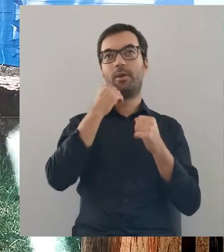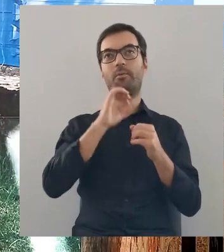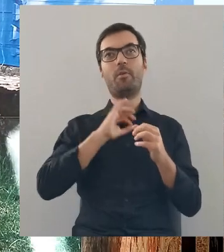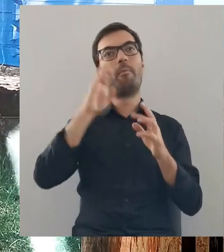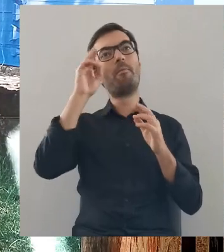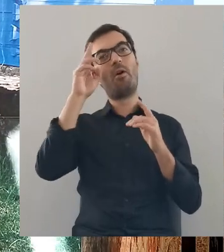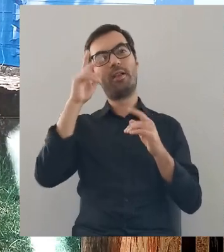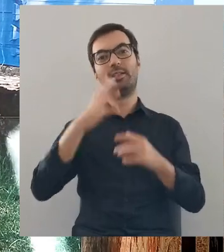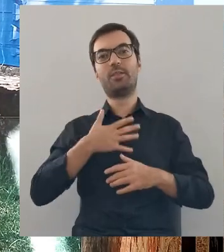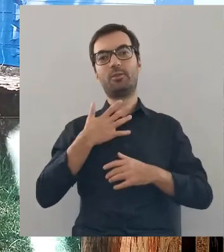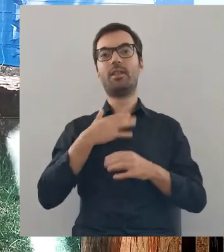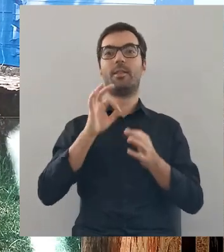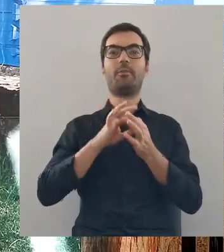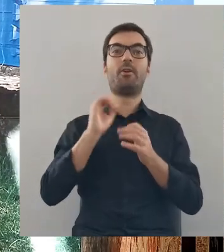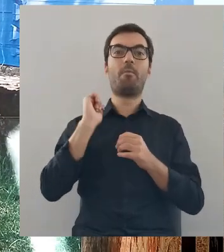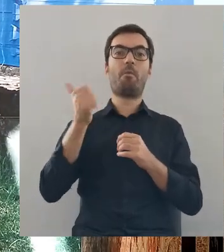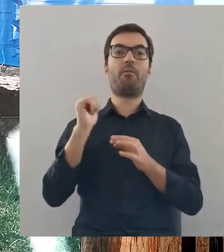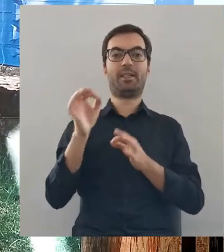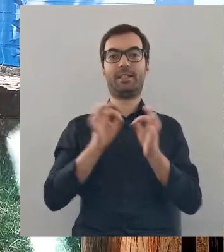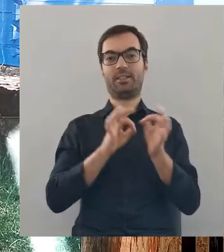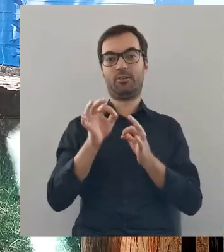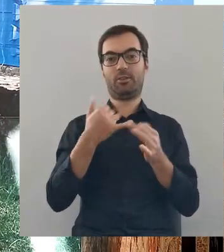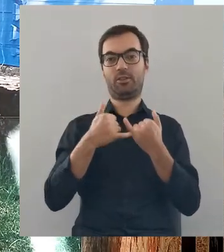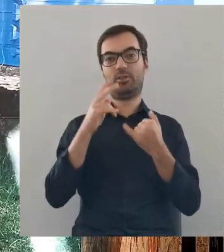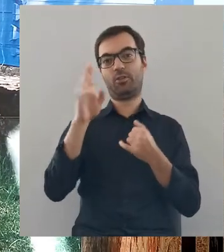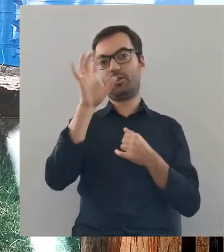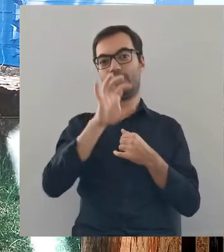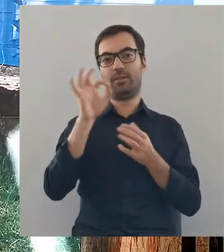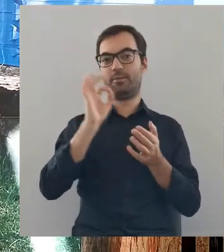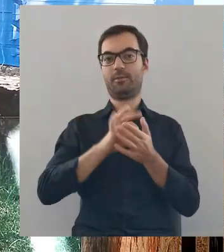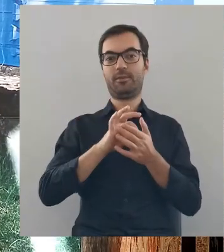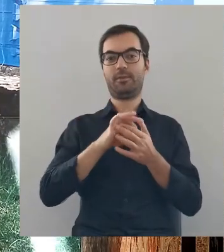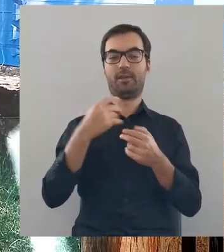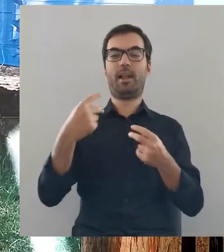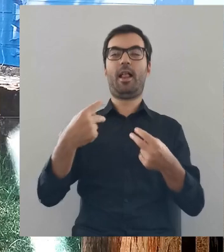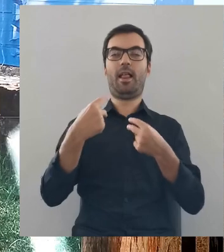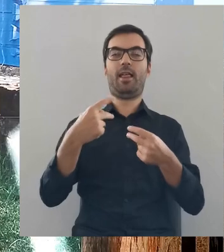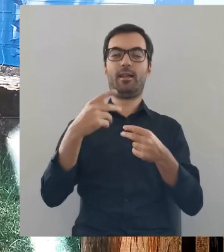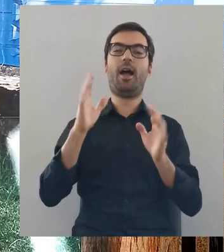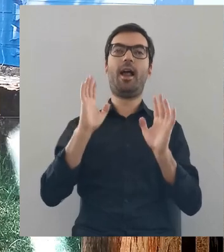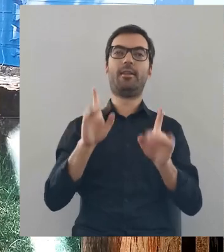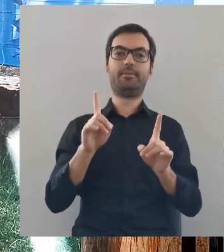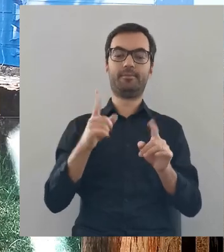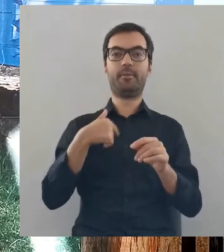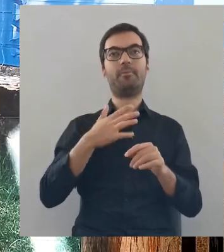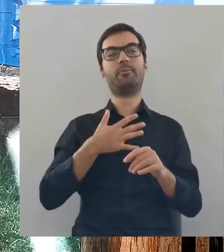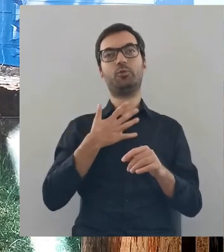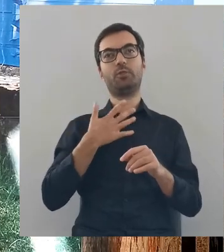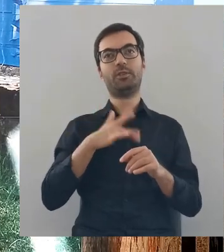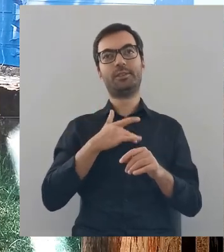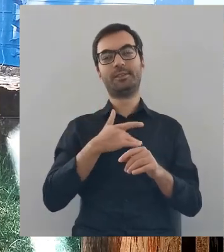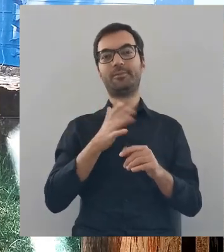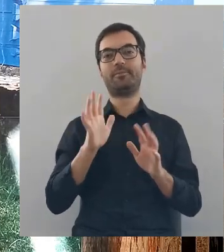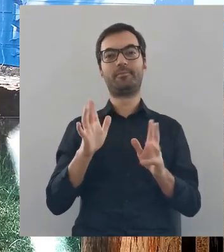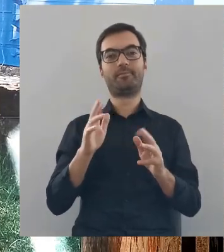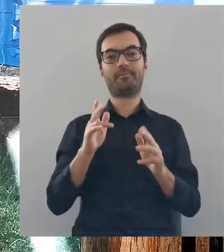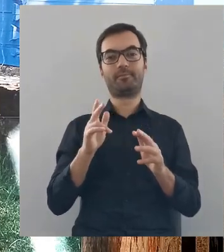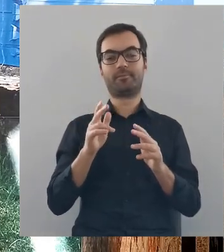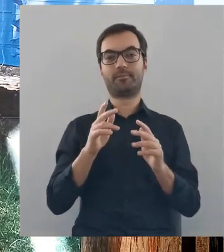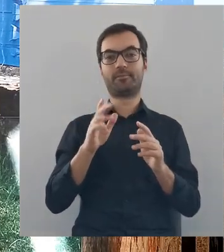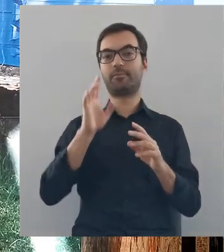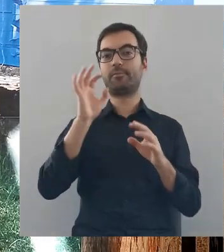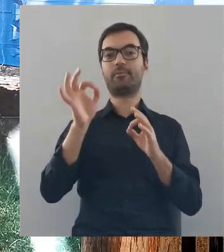To są bardziej intuicje i pewnie zawodowi historycy, jeżeli jakiś to w tej chwili ogląda, to będzie się ze mnie strasznie śmiało. Ale mam takie